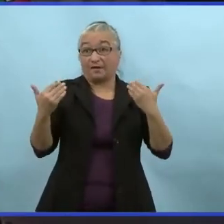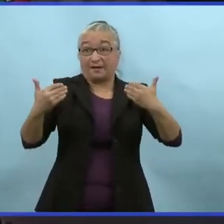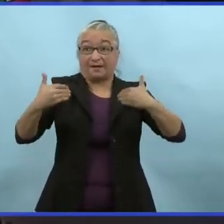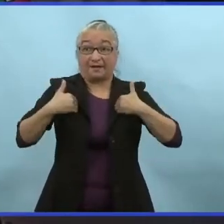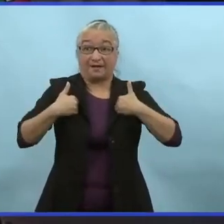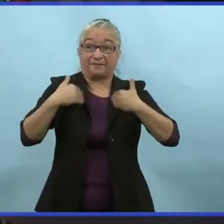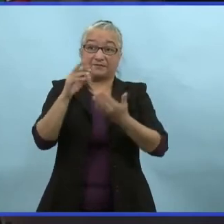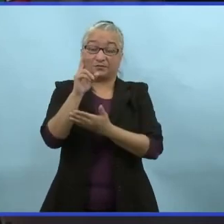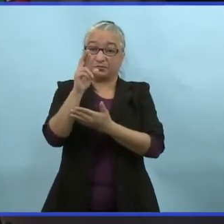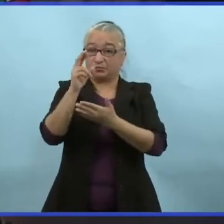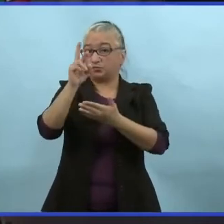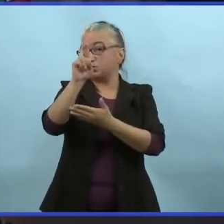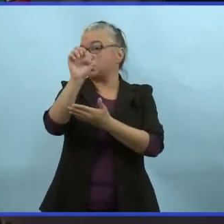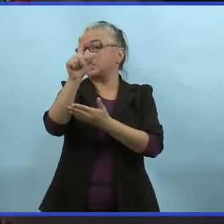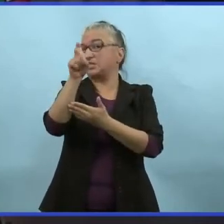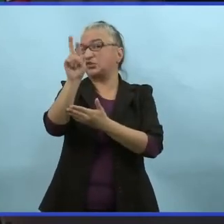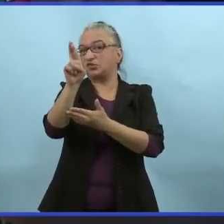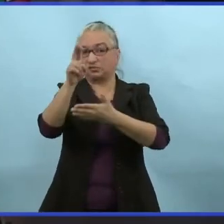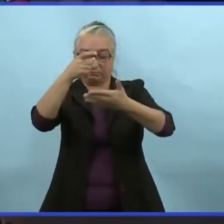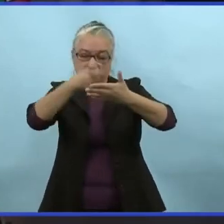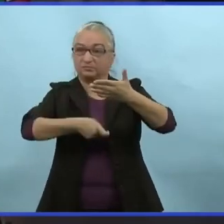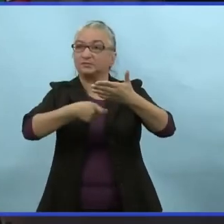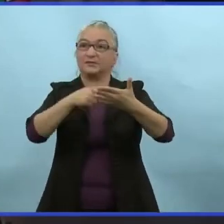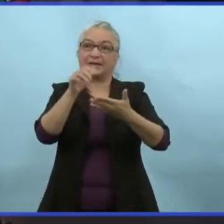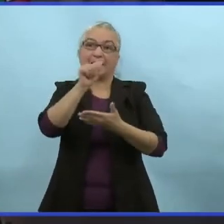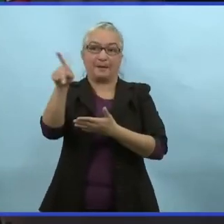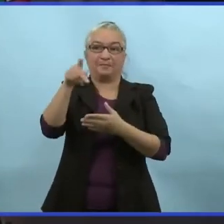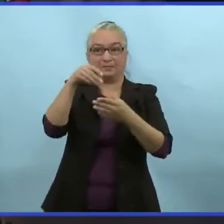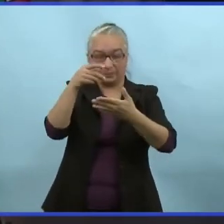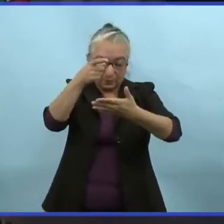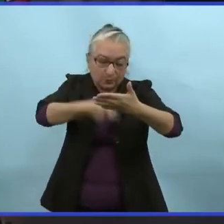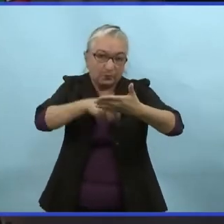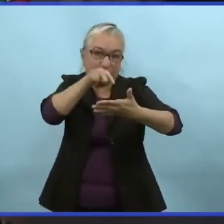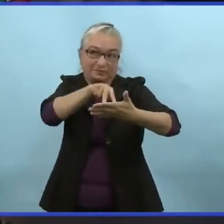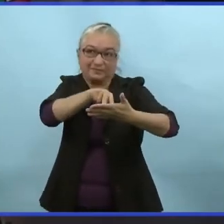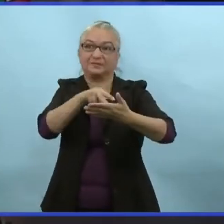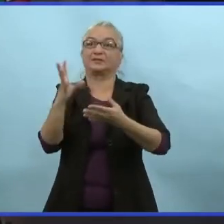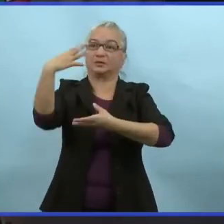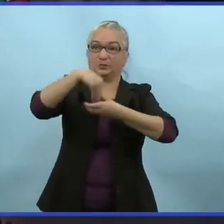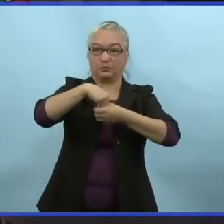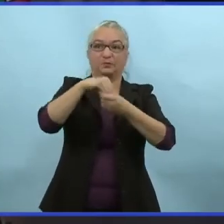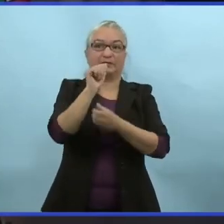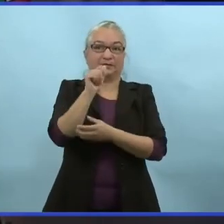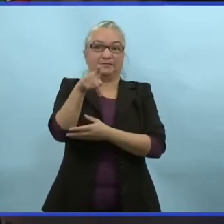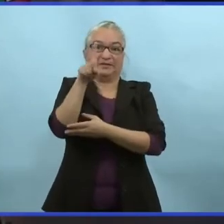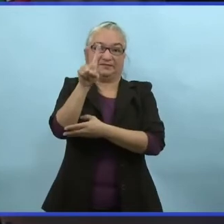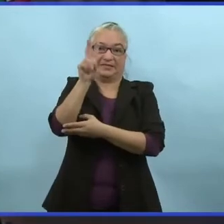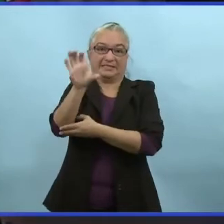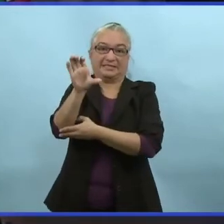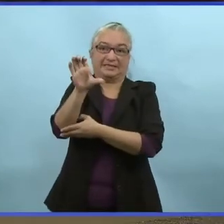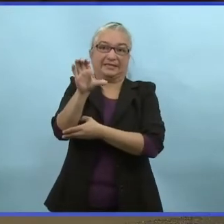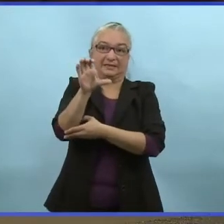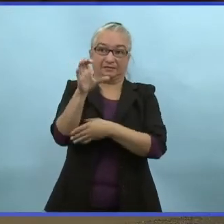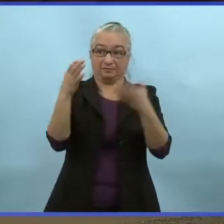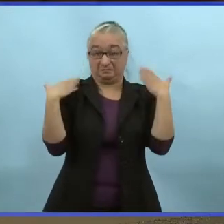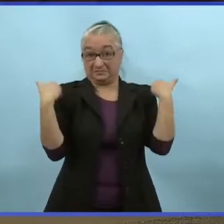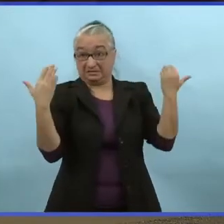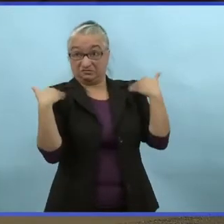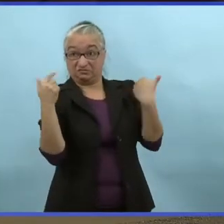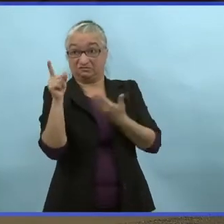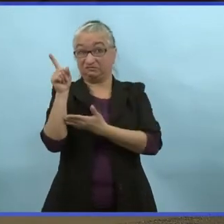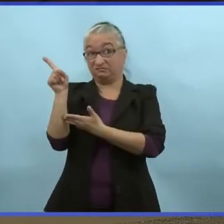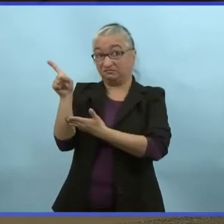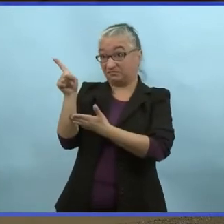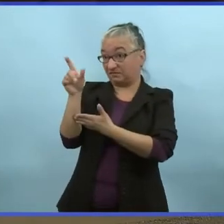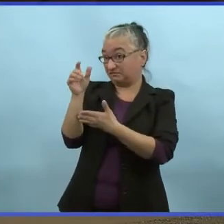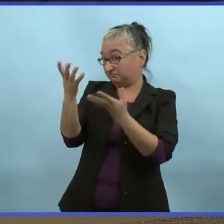Le lecteur qui lit les codes de cartes provinciales va pouvoir lire les cartes fédérales. Est-ce que le